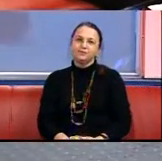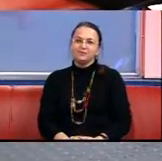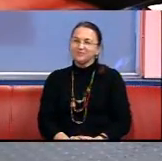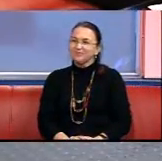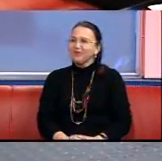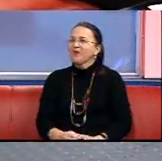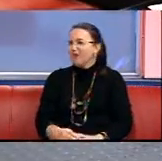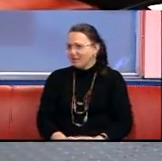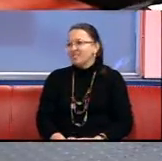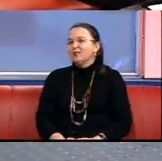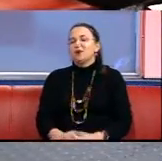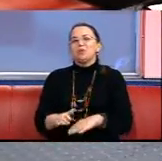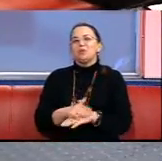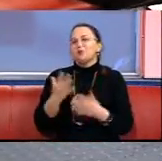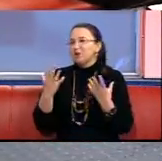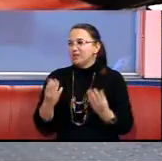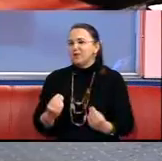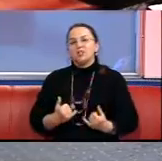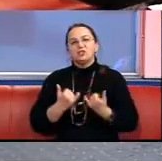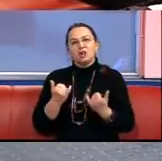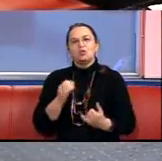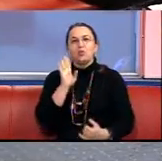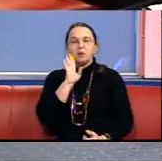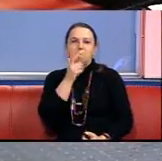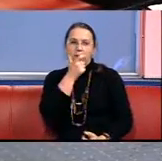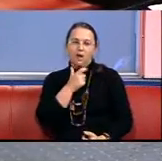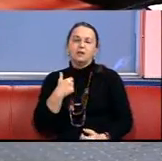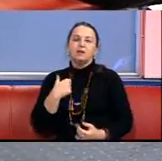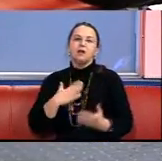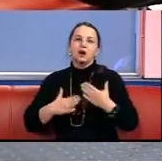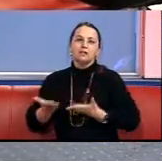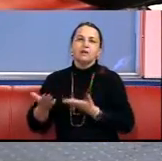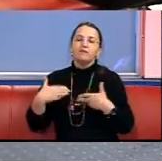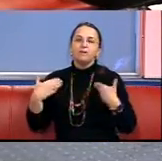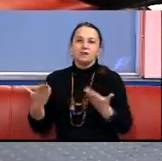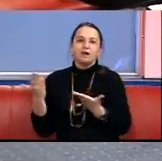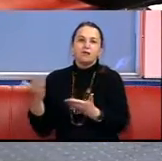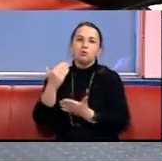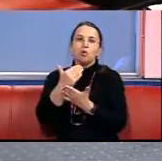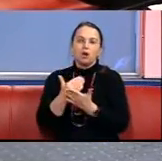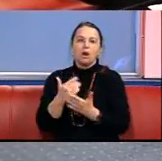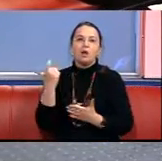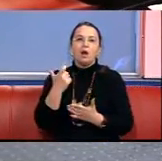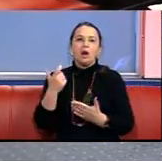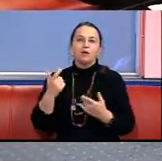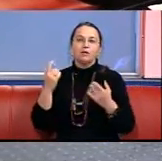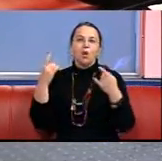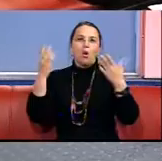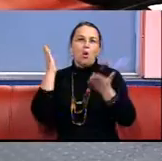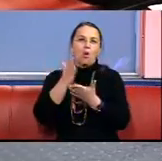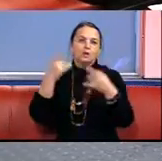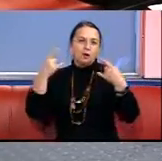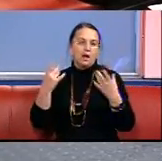Доброго дня, шановні пані, я радий вітати вас у програмі Харків Онлайн День Глядачам я хочу